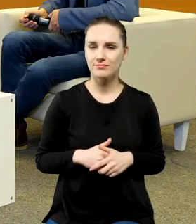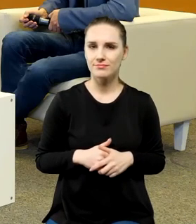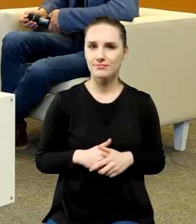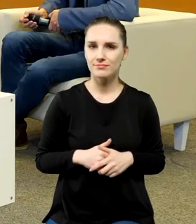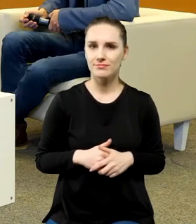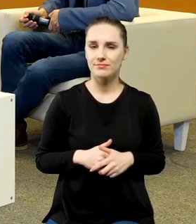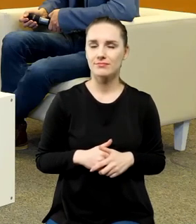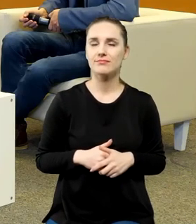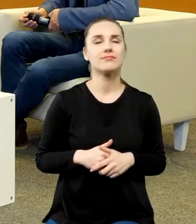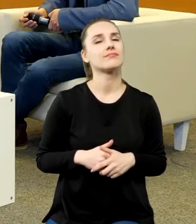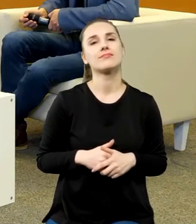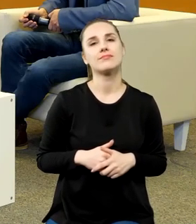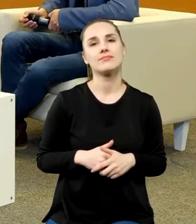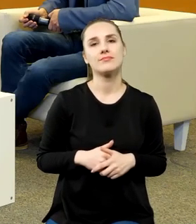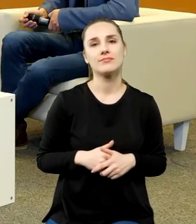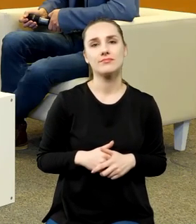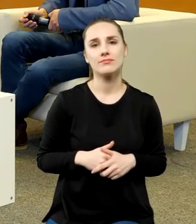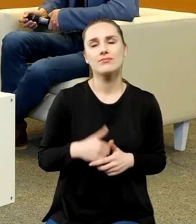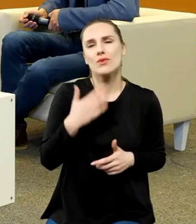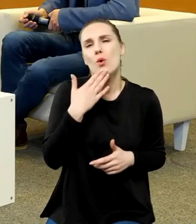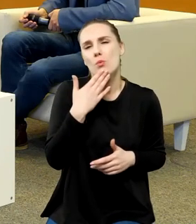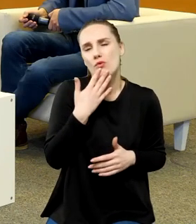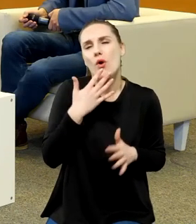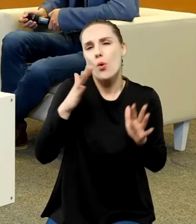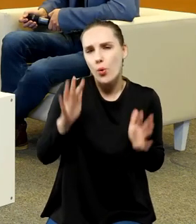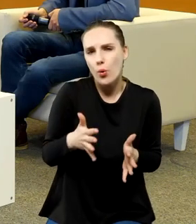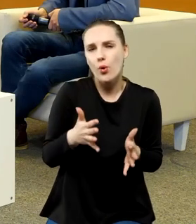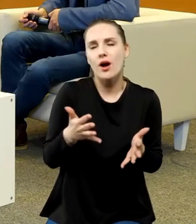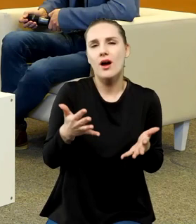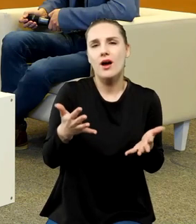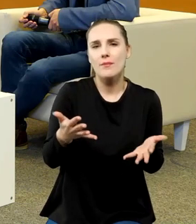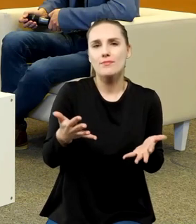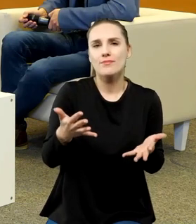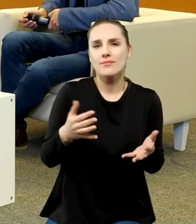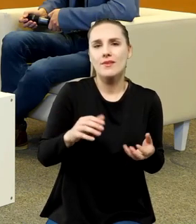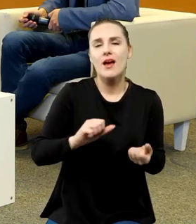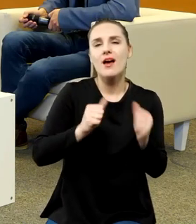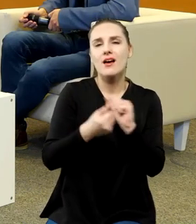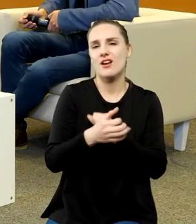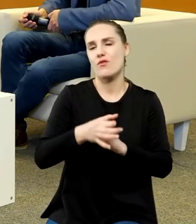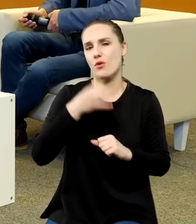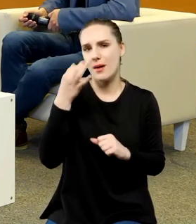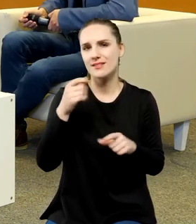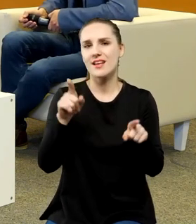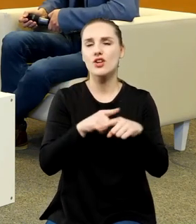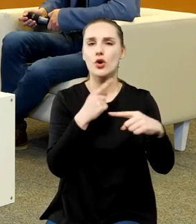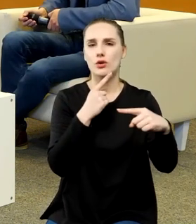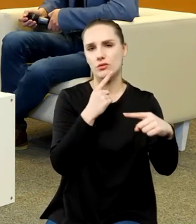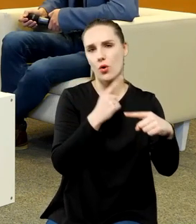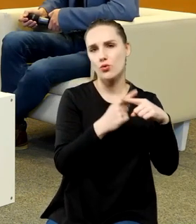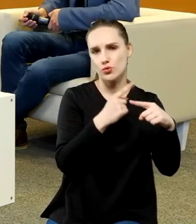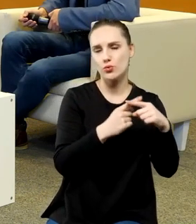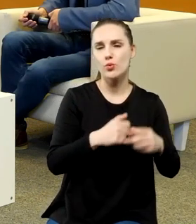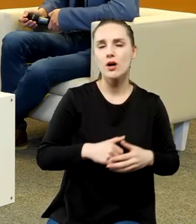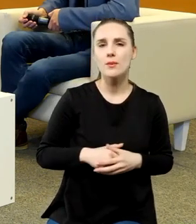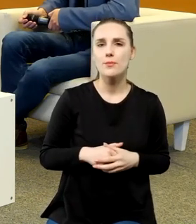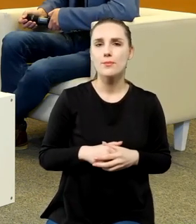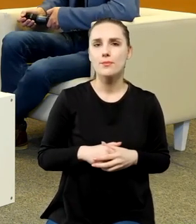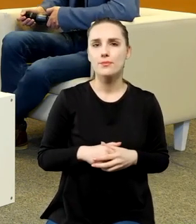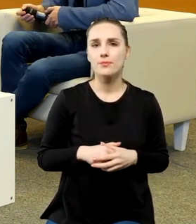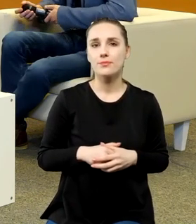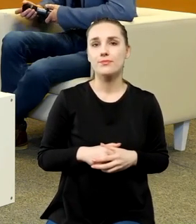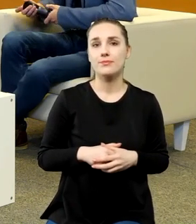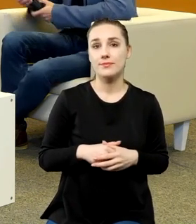Mówiąc najbardziej skrótowo, reformacja i Kościół katolicki. No i wchodzimy w